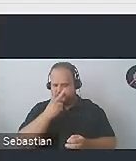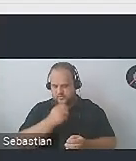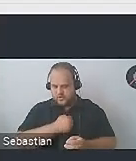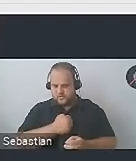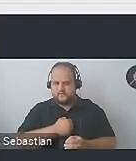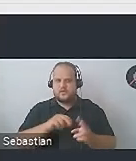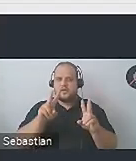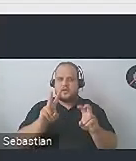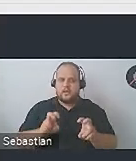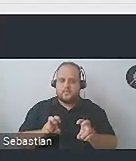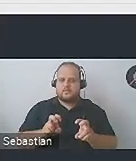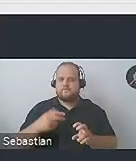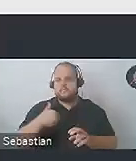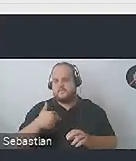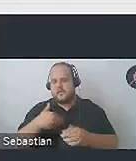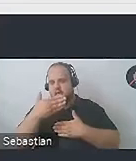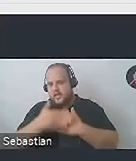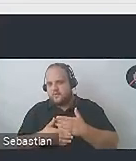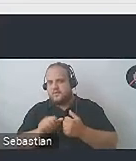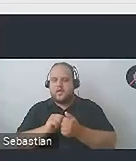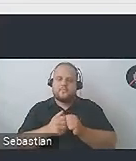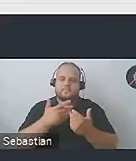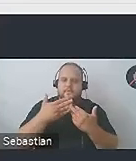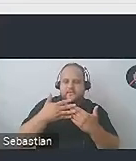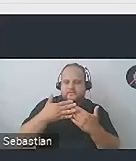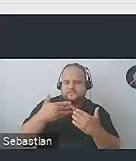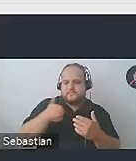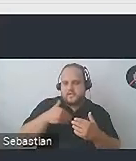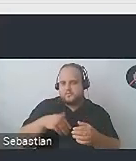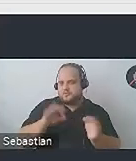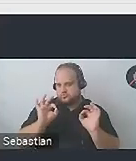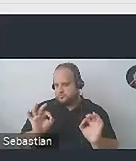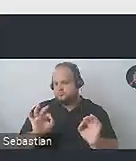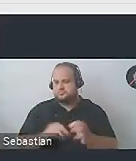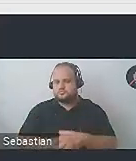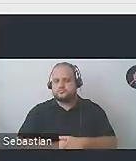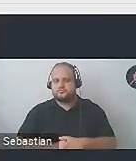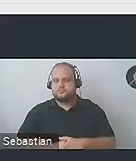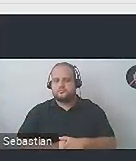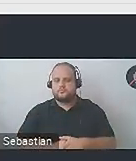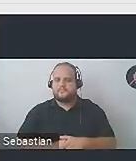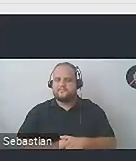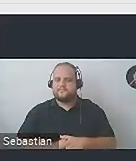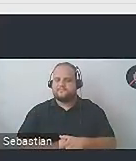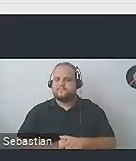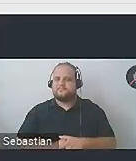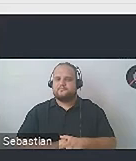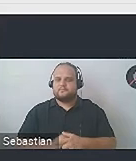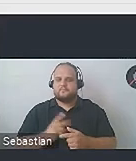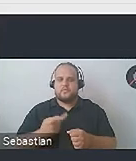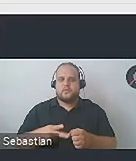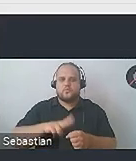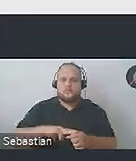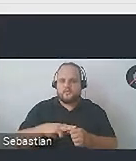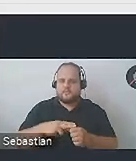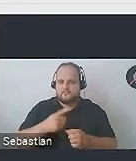Granatowy na jakimś białym albo prawie białym tle będzie bardzo dobrze skontrastowany. Ale niektóre pary,